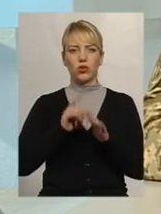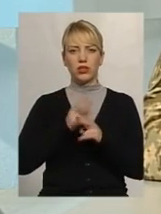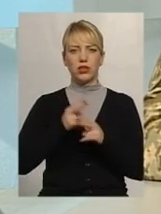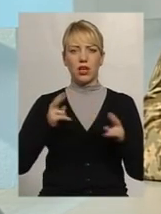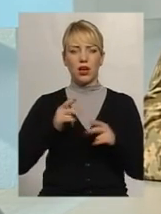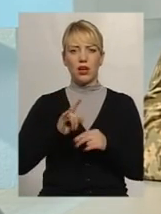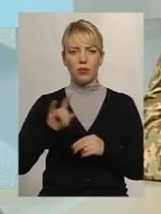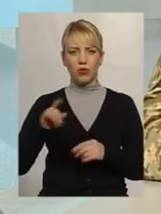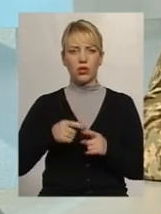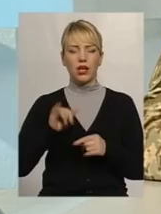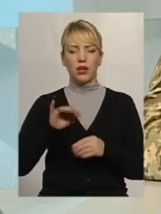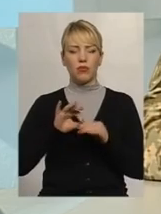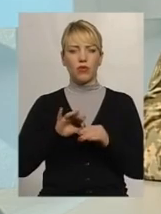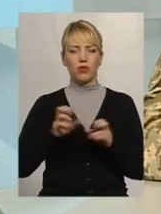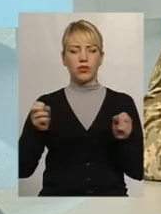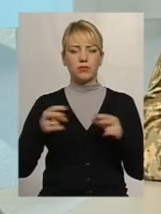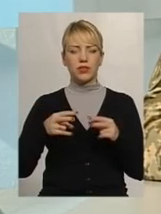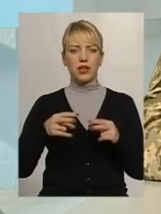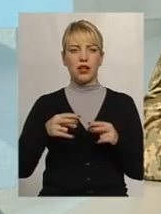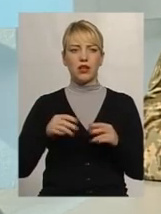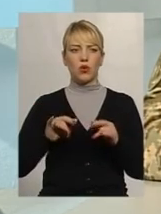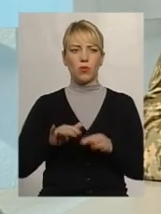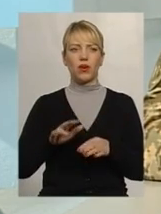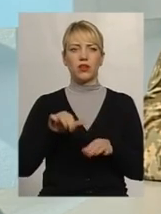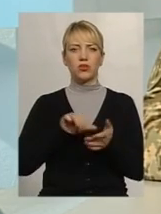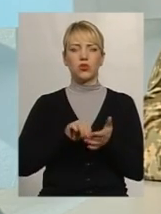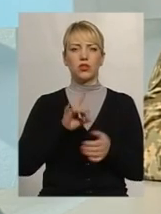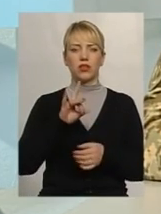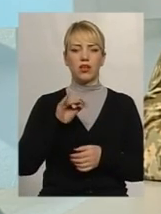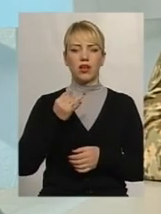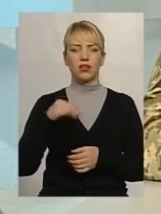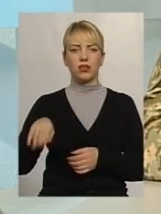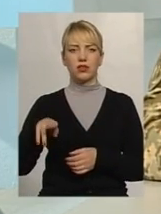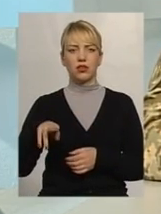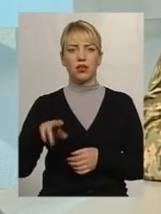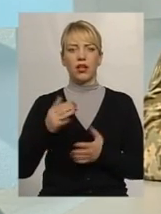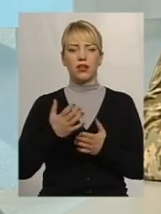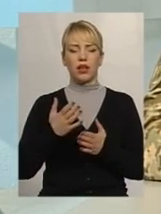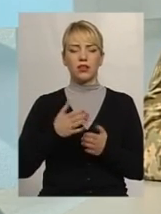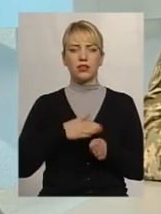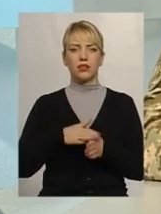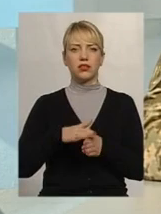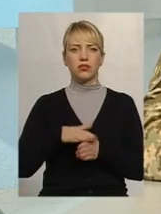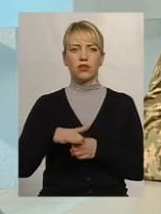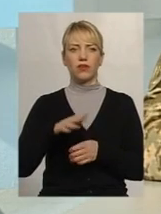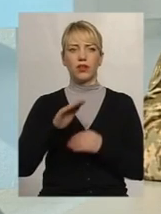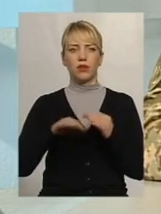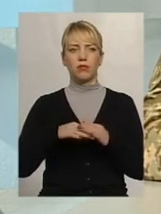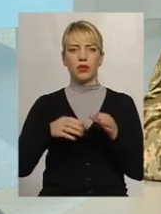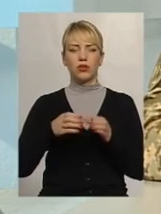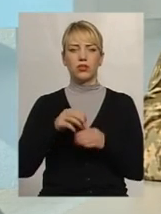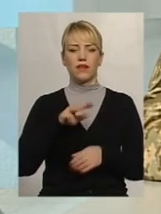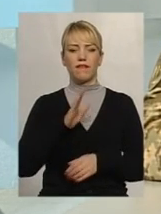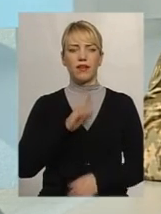проводили спеціальні операції, участвували в рейді, який здійснювали підрозділи ВДВ.